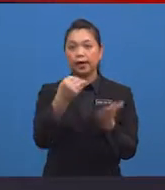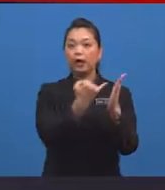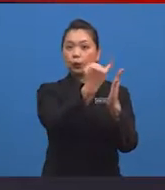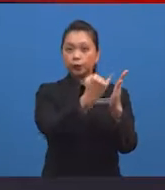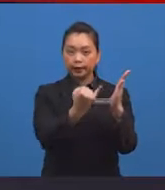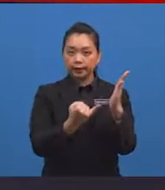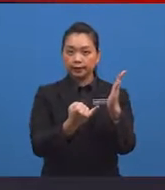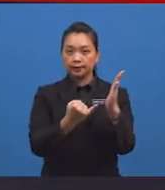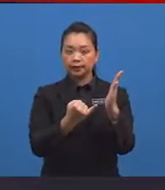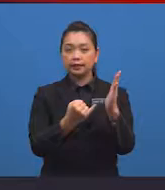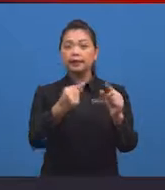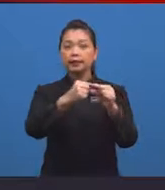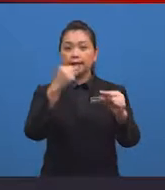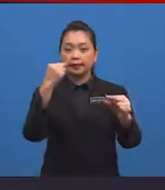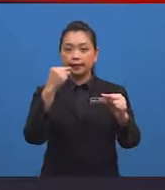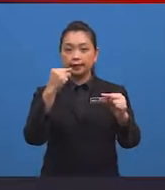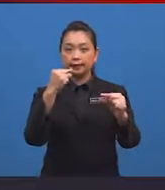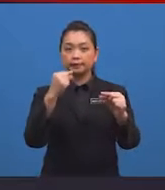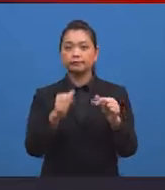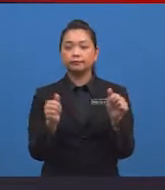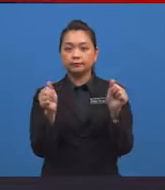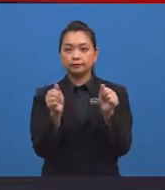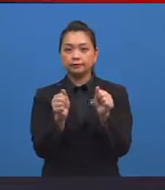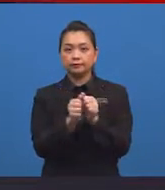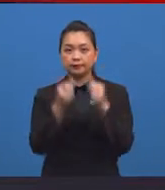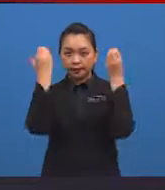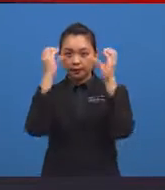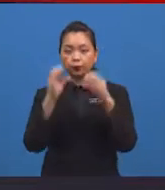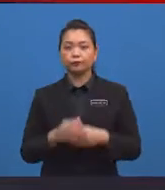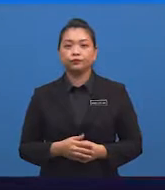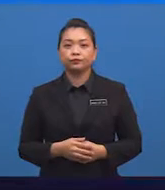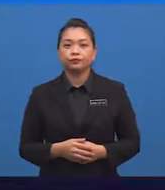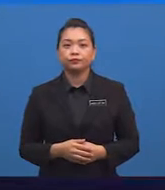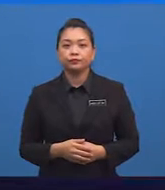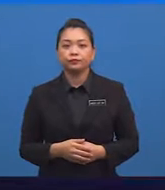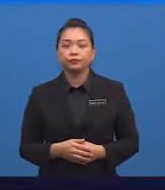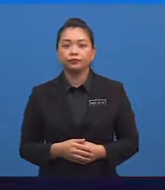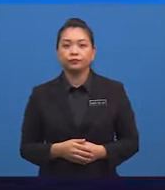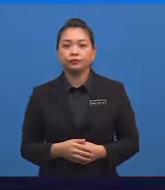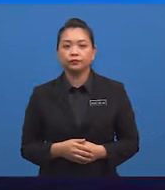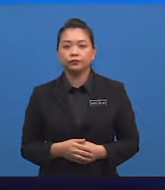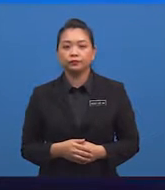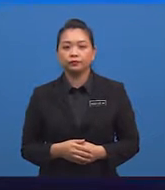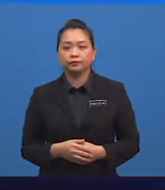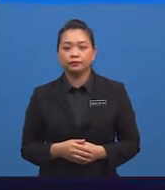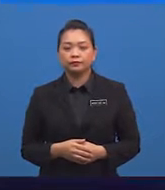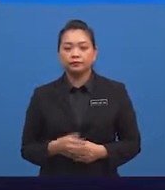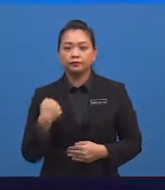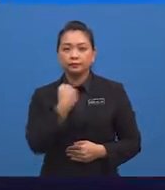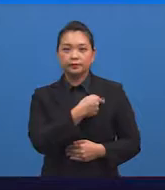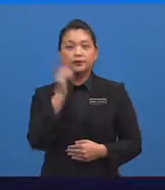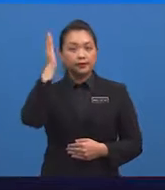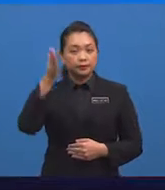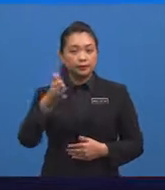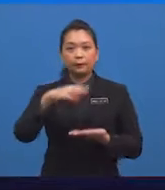melukis garis rentas lintang dengan cikgu izian Baiklah, seterusnya kita akan